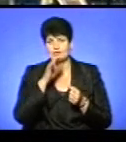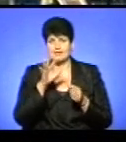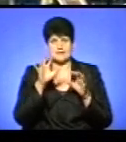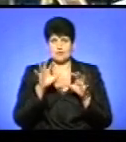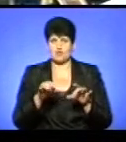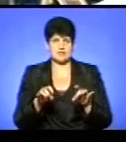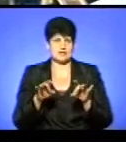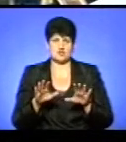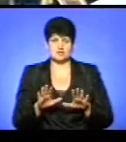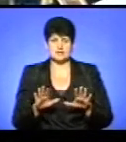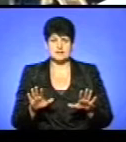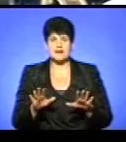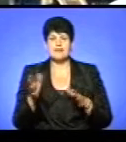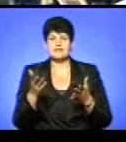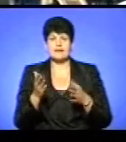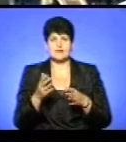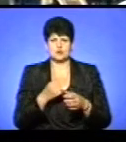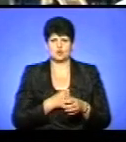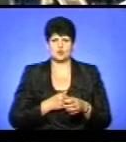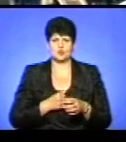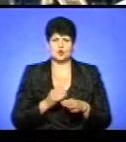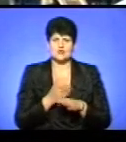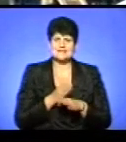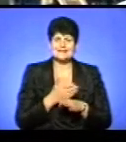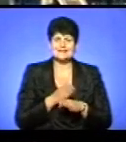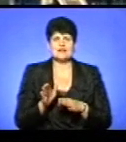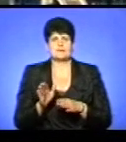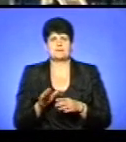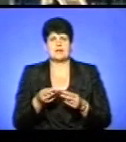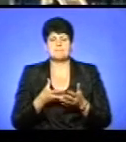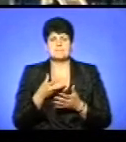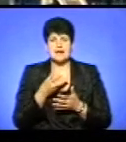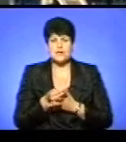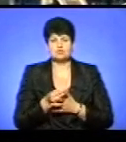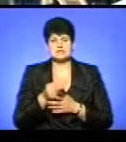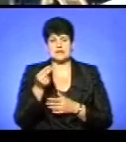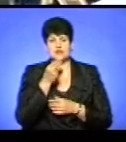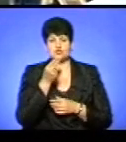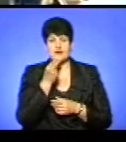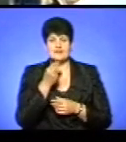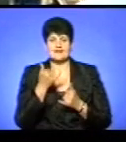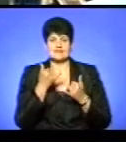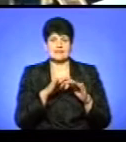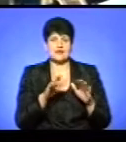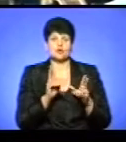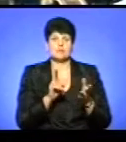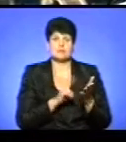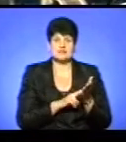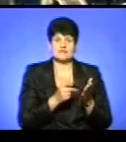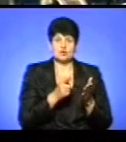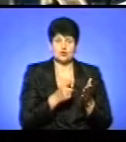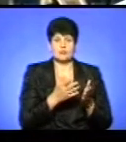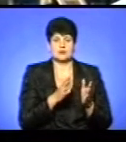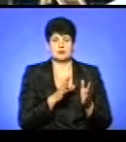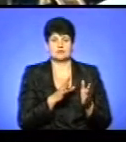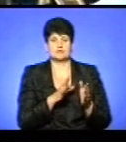рішення, де розділив плату за харчування. Тобто для дітей, які не прописані в місті Тернополі, встановлена була